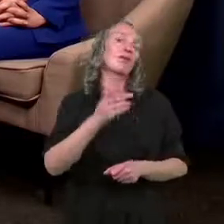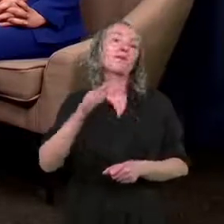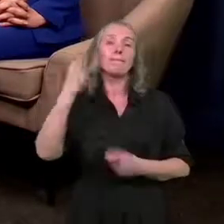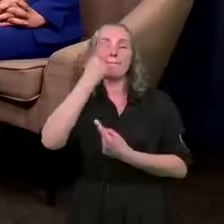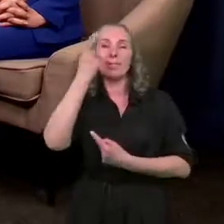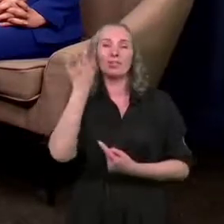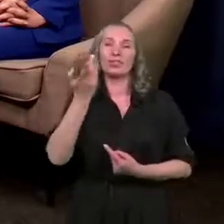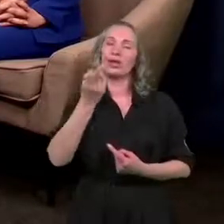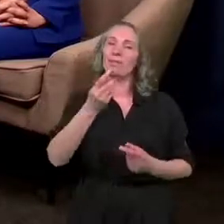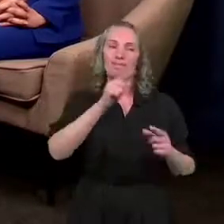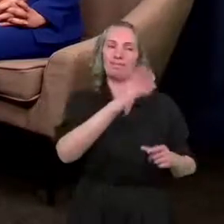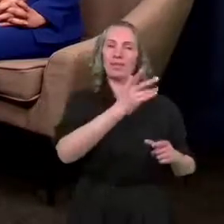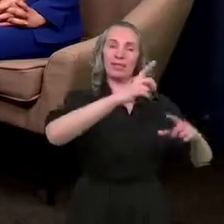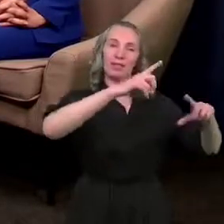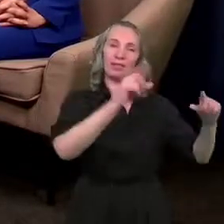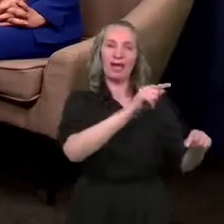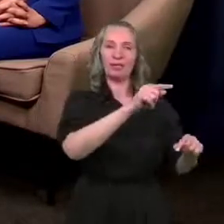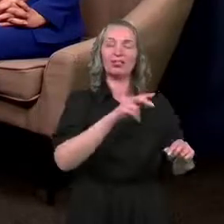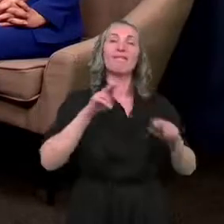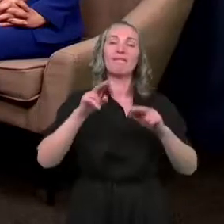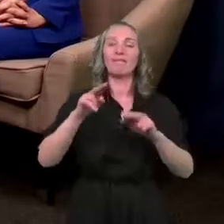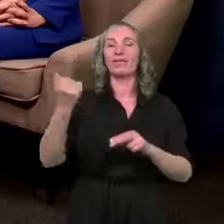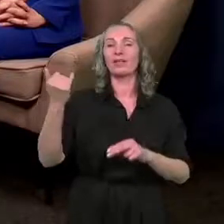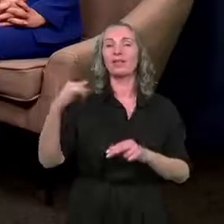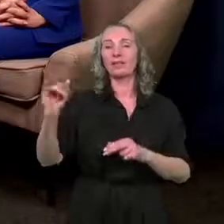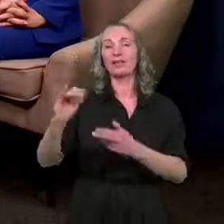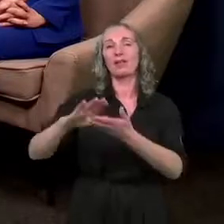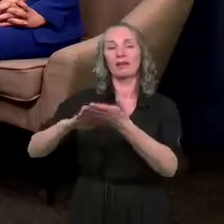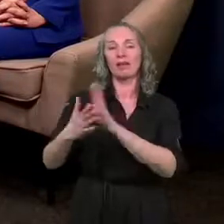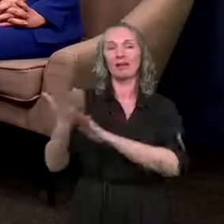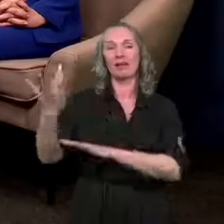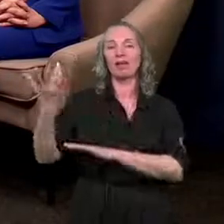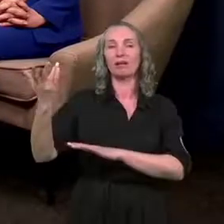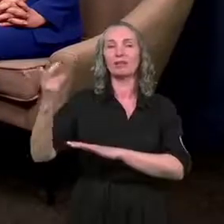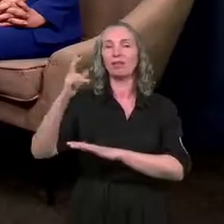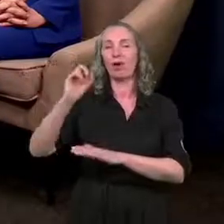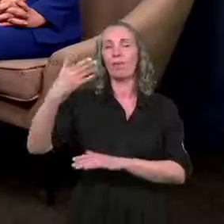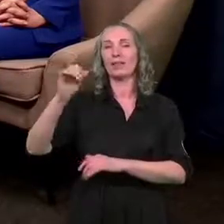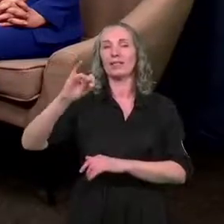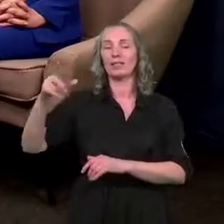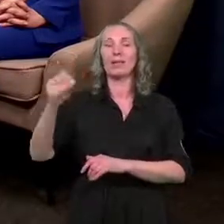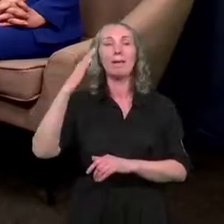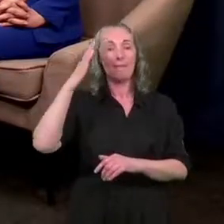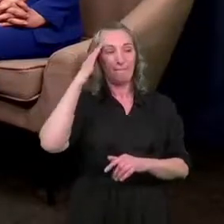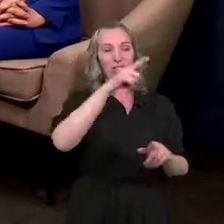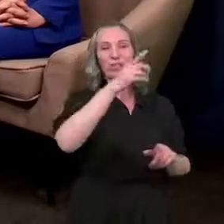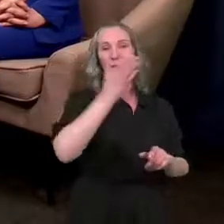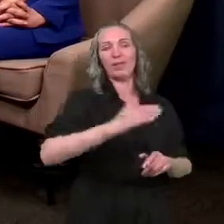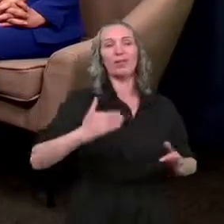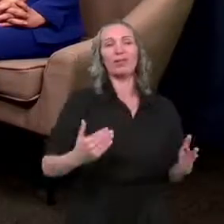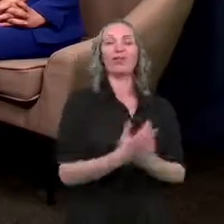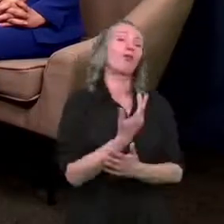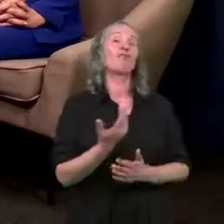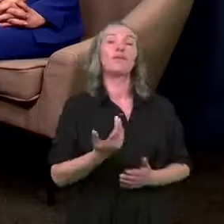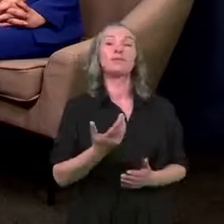że znacząco tańsze od wynajmów na rynku komercyjnym. Mieszkania nowe przede wszystkim,